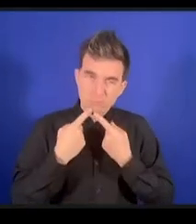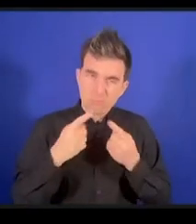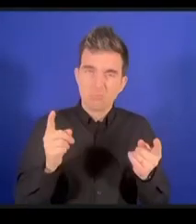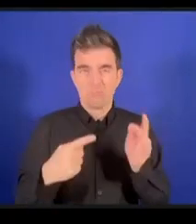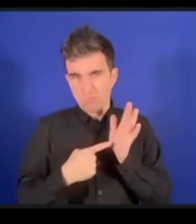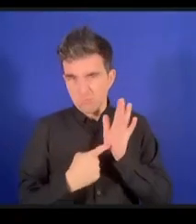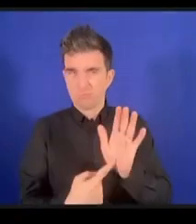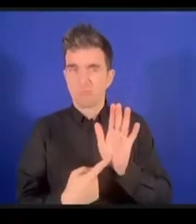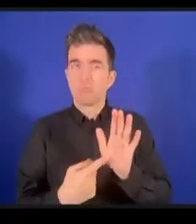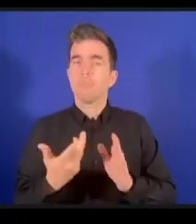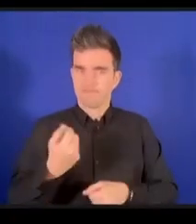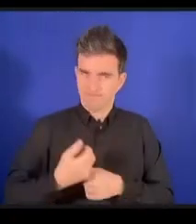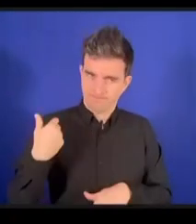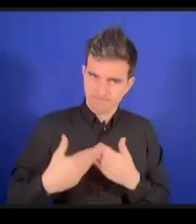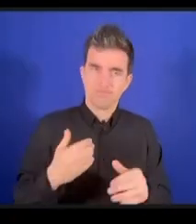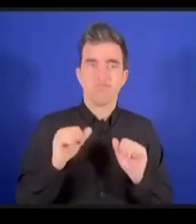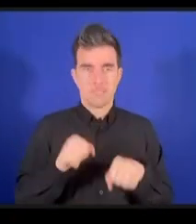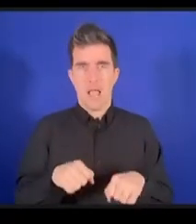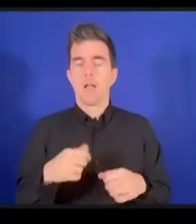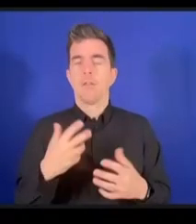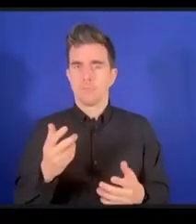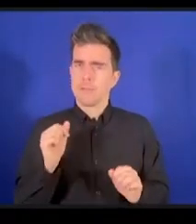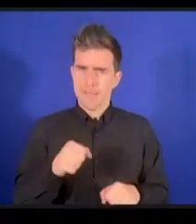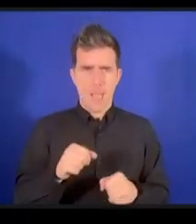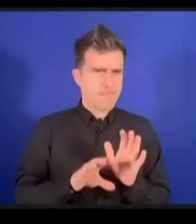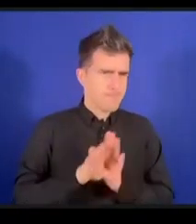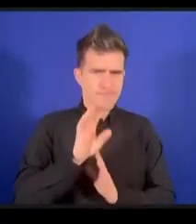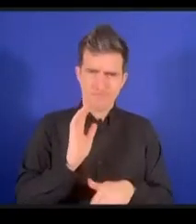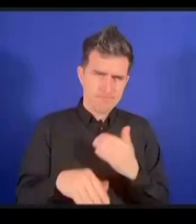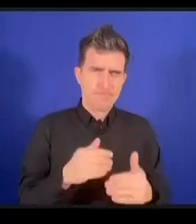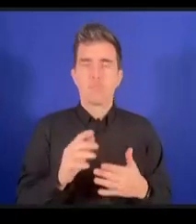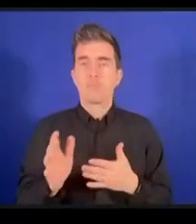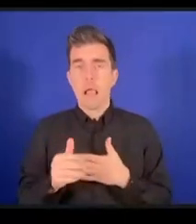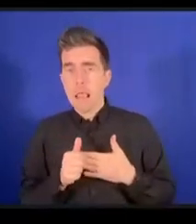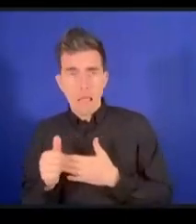pour donner des orientations au FGI merci beaucoup